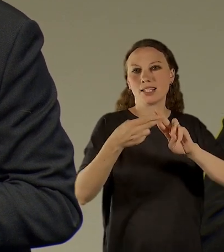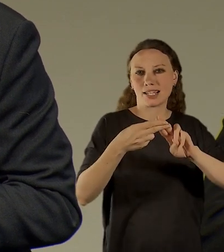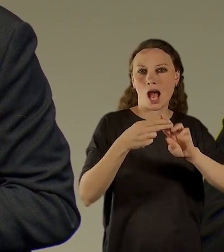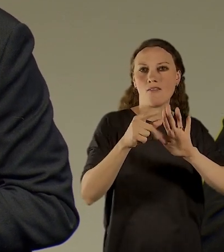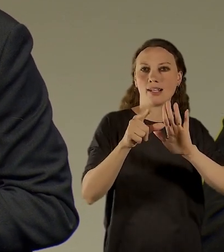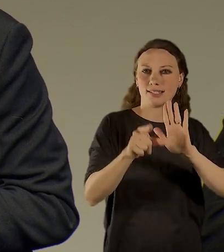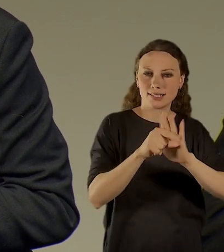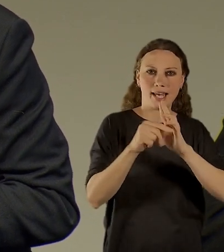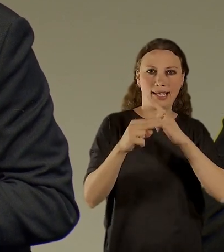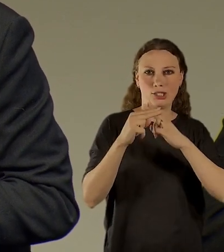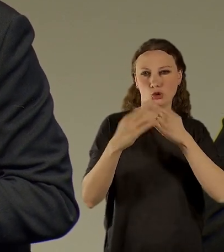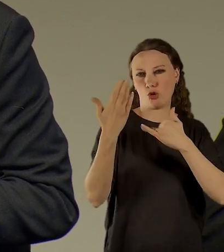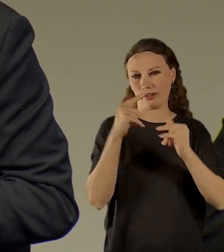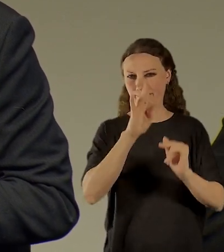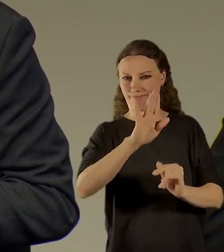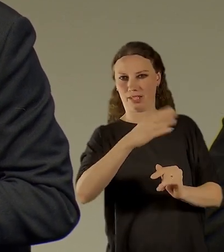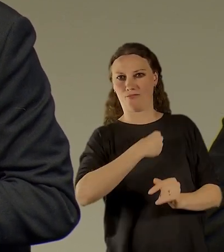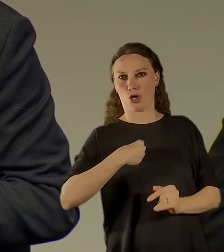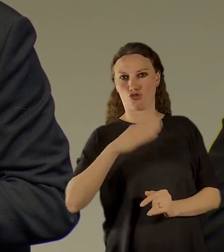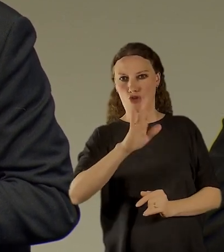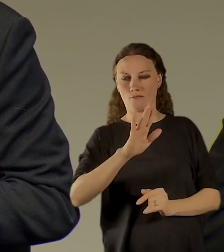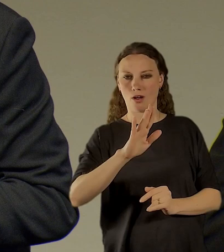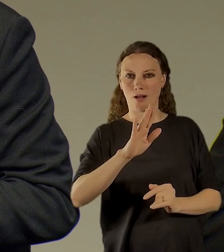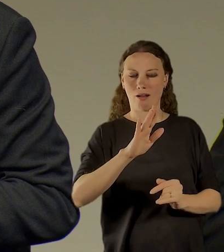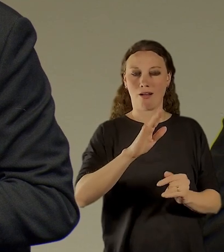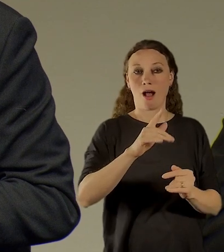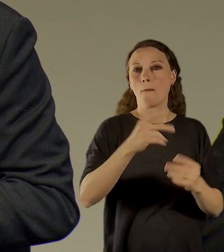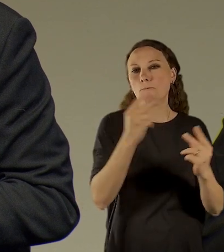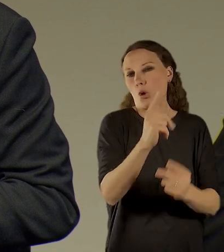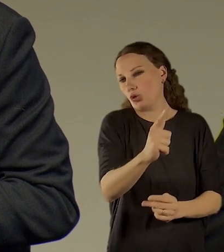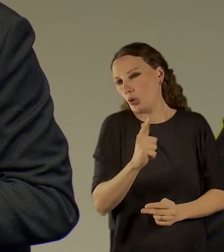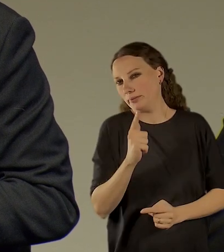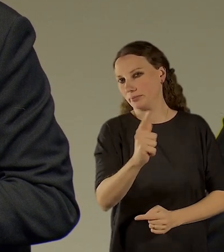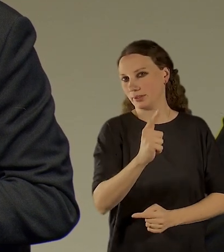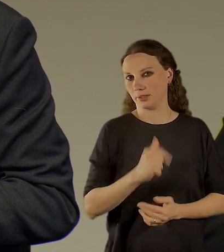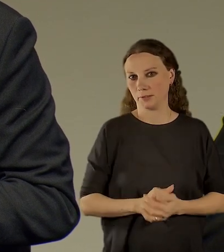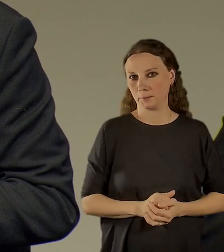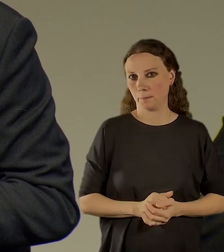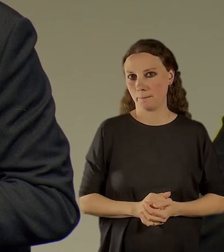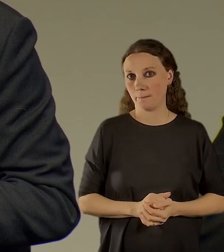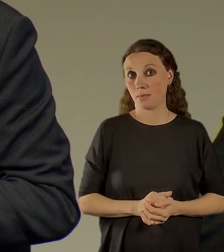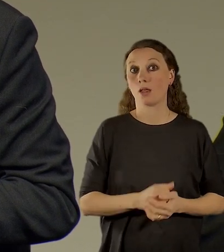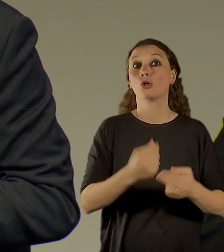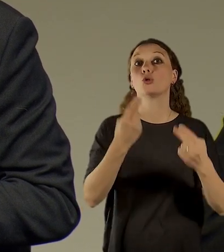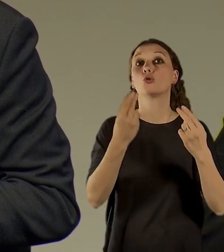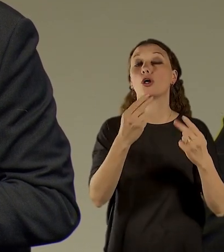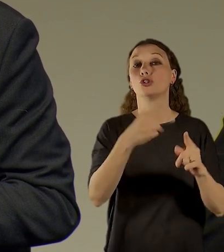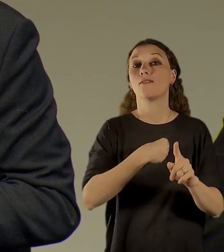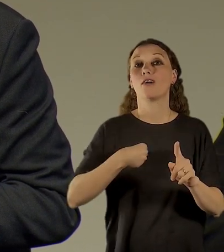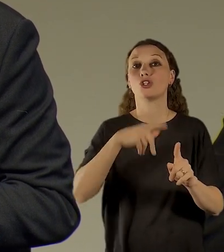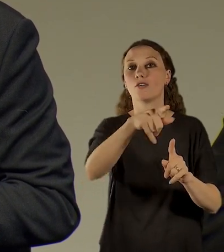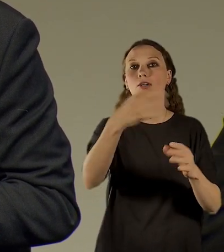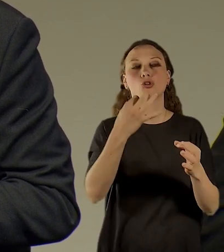než ten dům Pážat, ale funguje podobně a to hlavní, co na něm je ceného, je skutečně to, že je